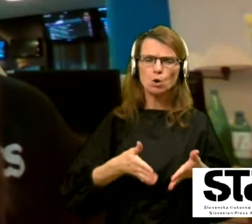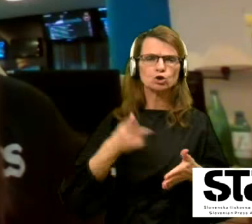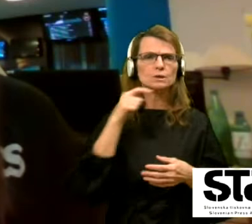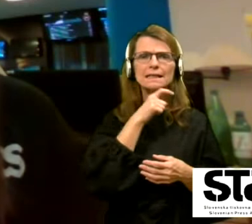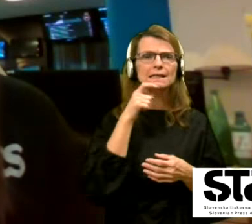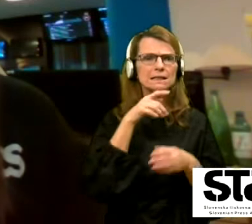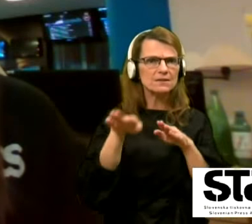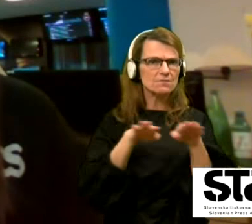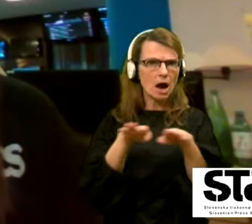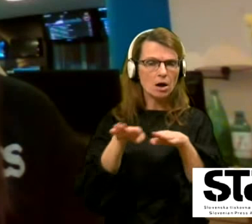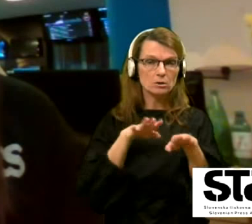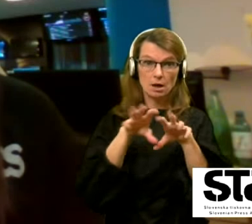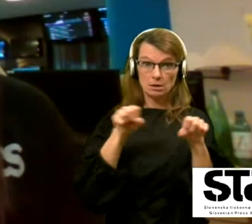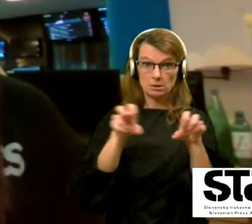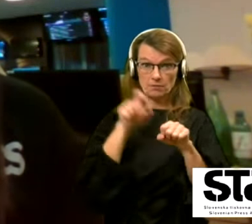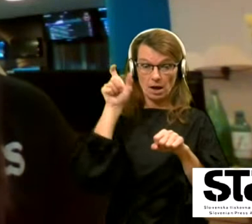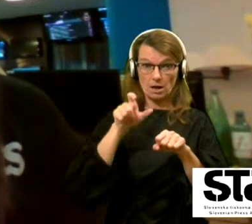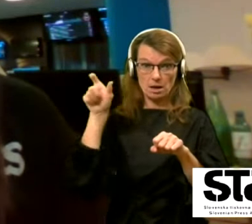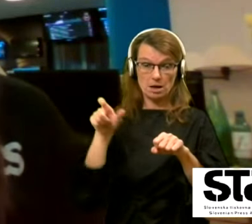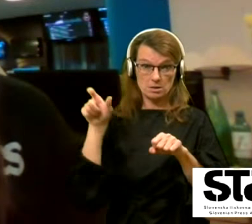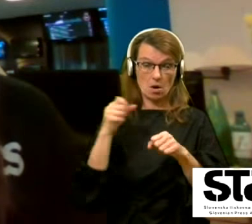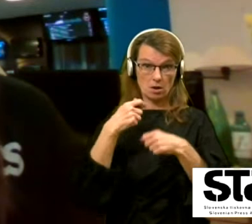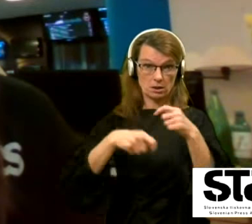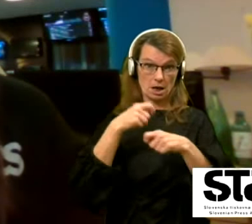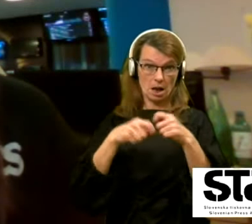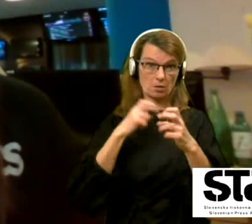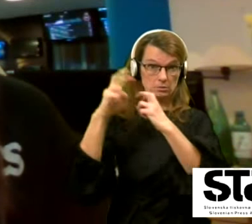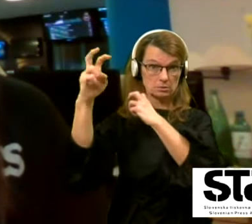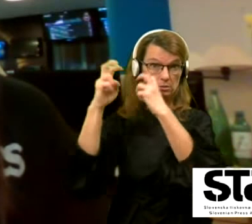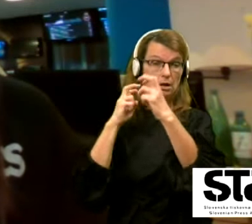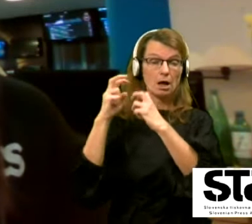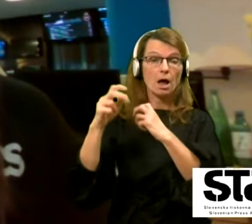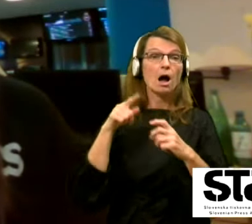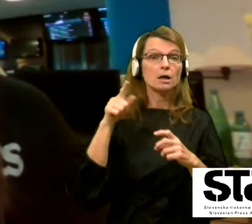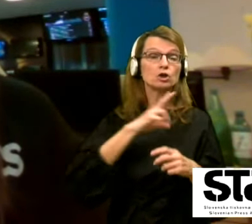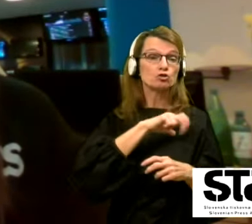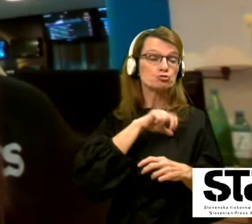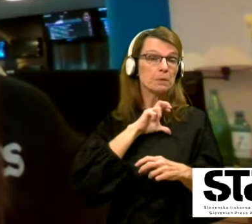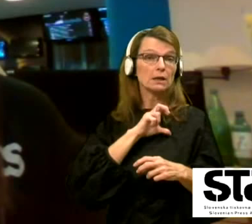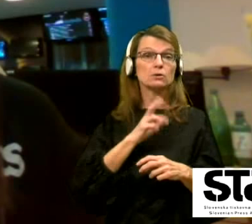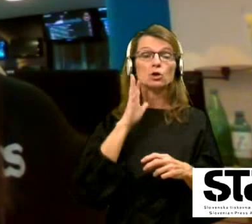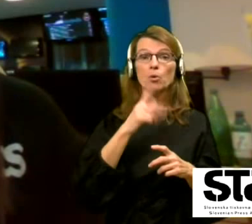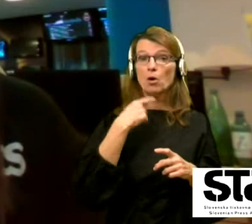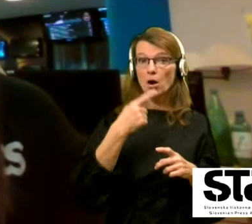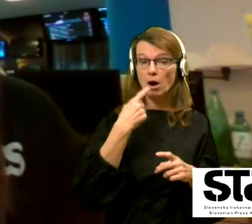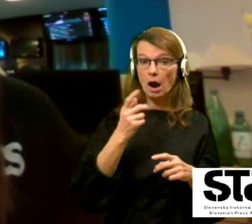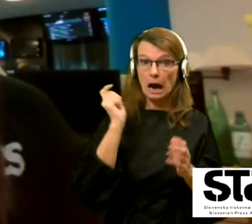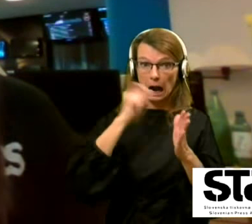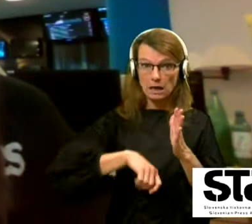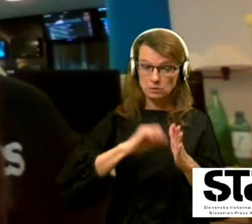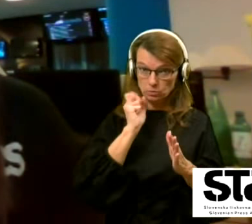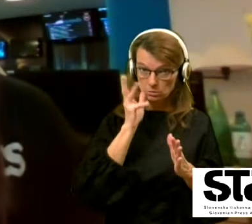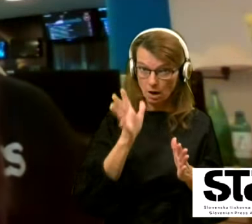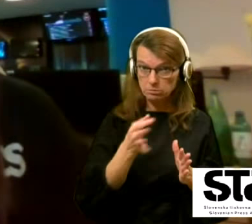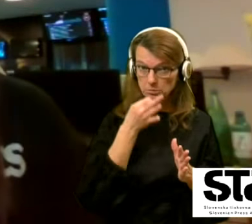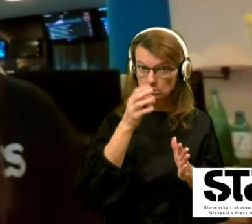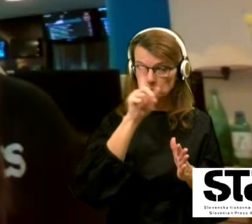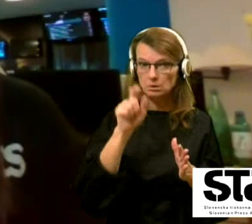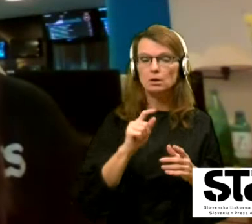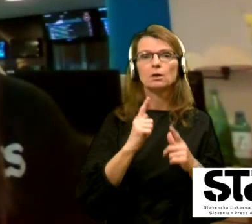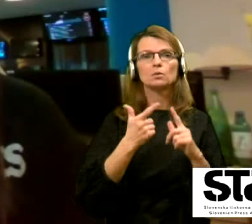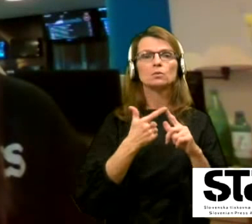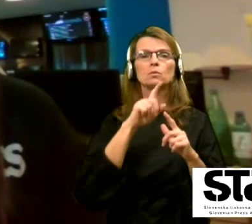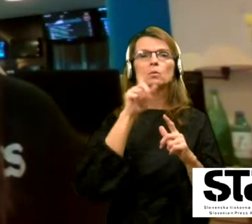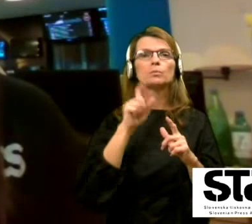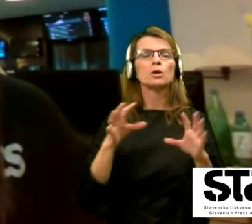krvavcu izvajajo žičničari in bodo potem inšpektori kazeni izdekali vsak dan. Drugo vprašanje je vezano